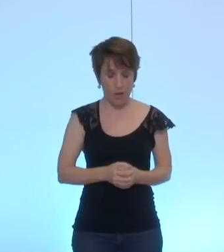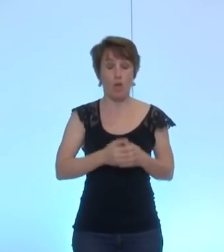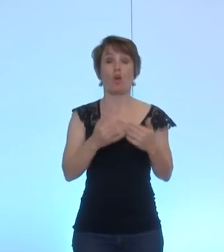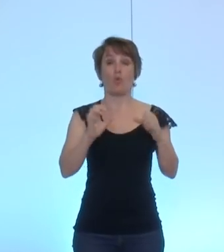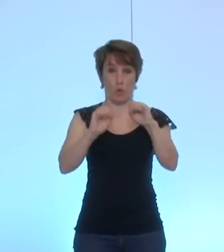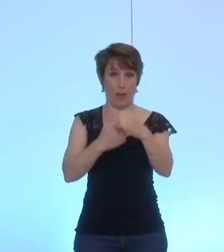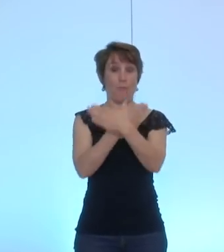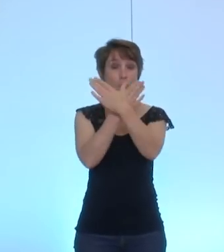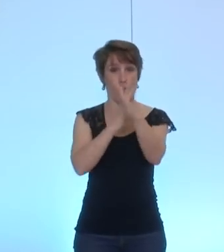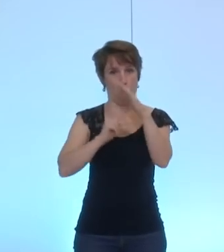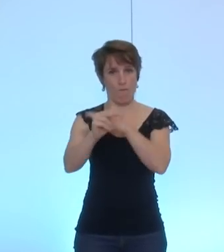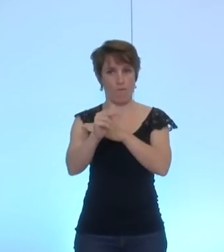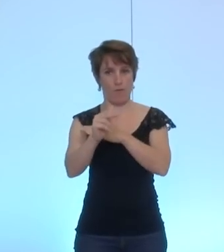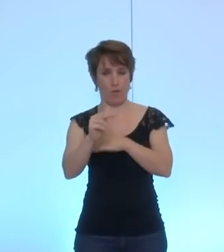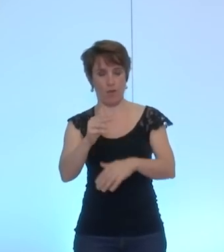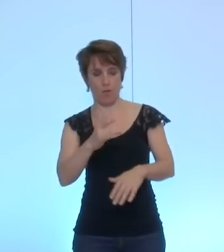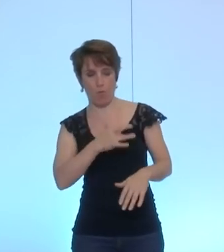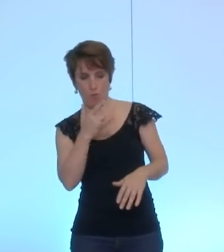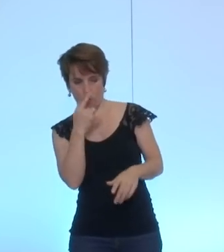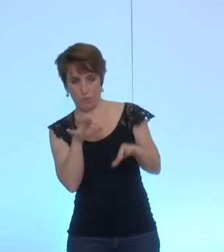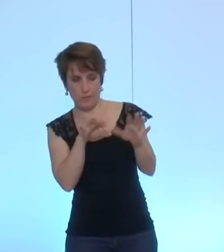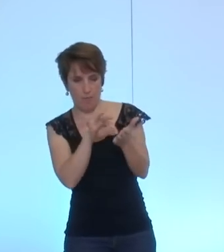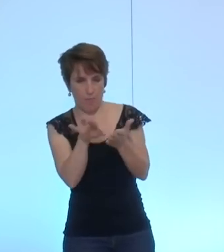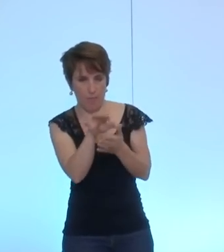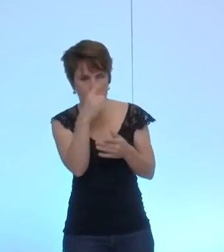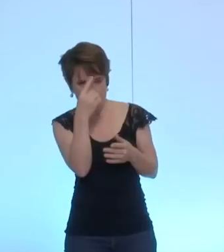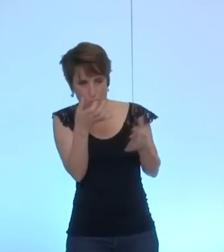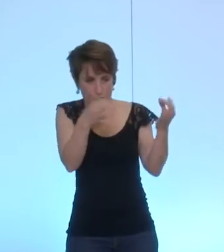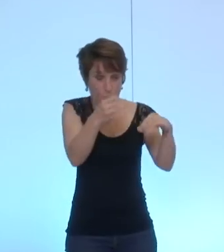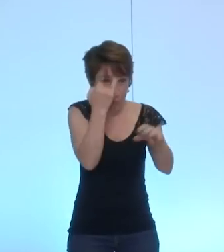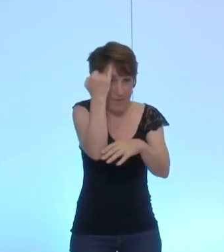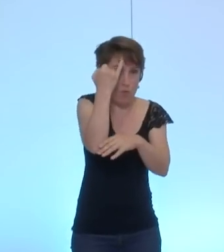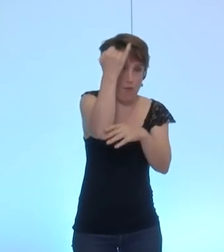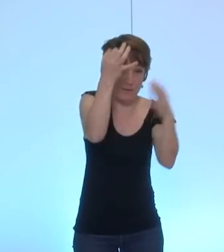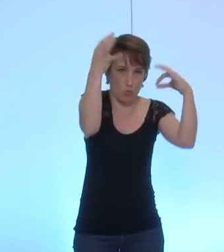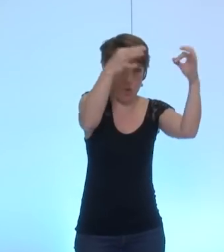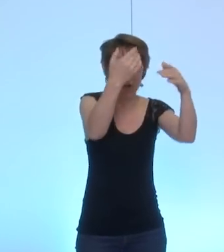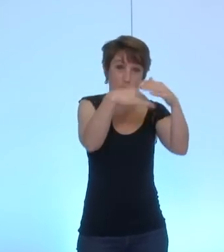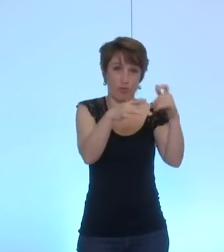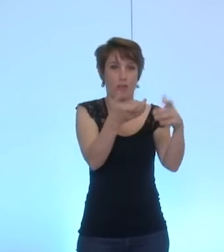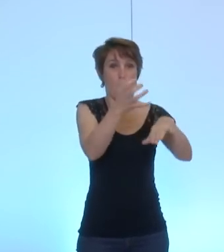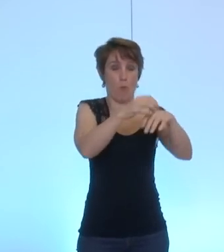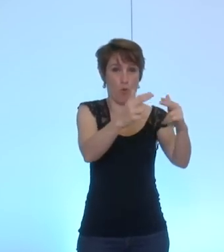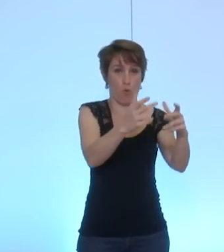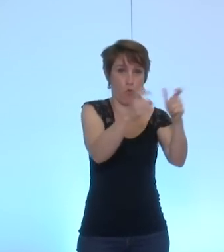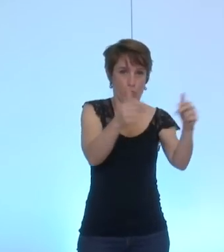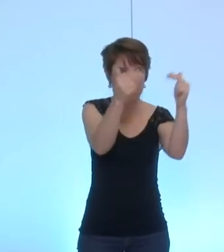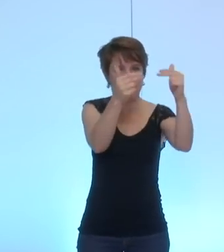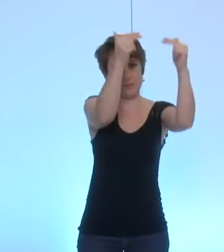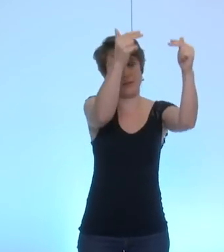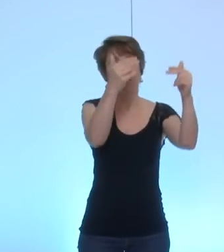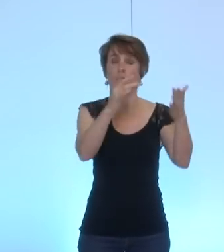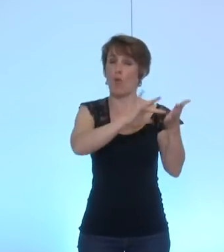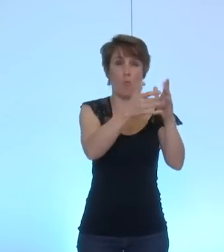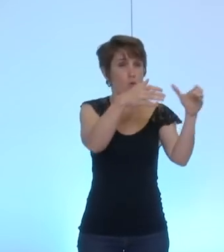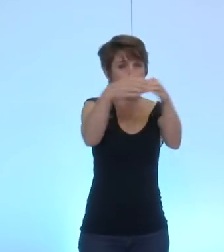ce mandat pour innover dans le domaine de pôle de compétitivité et elle le fera avec tous les groupes de la majorité à la métro